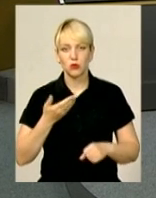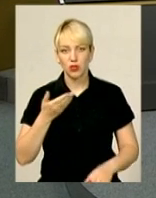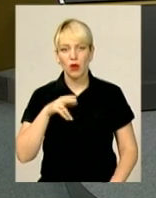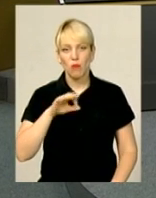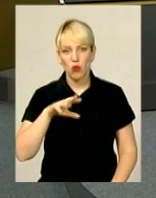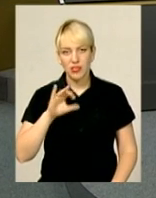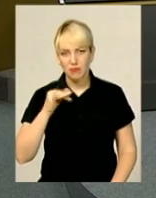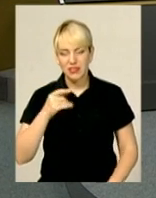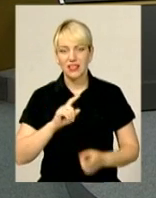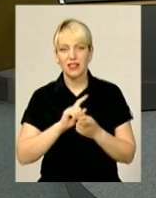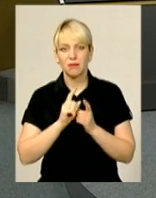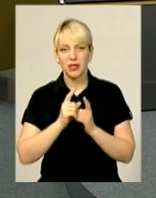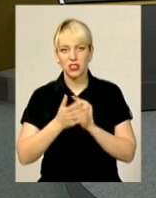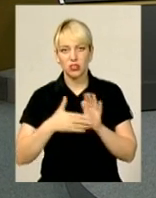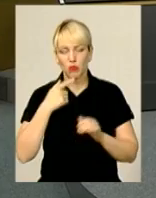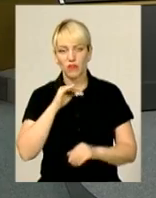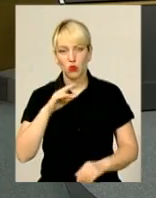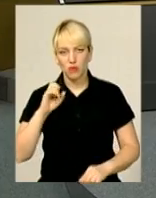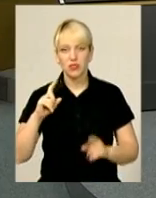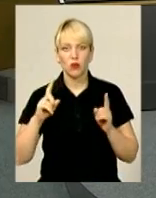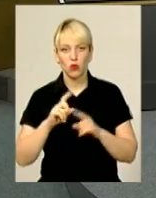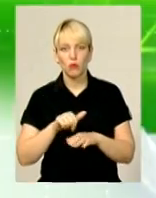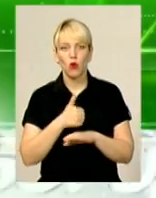Фіновська. На початку коротко про головне.